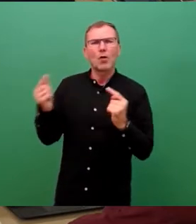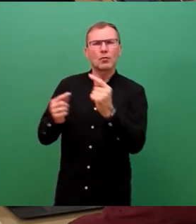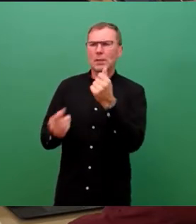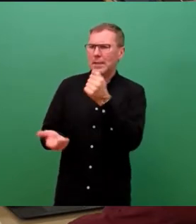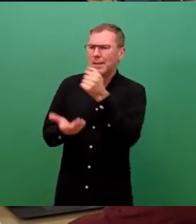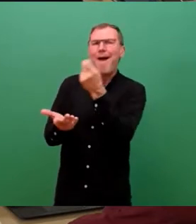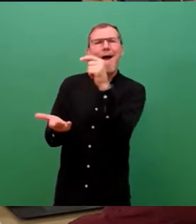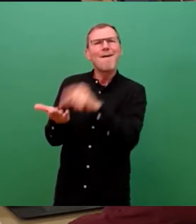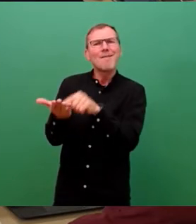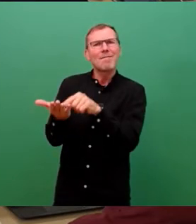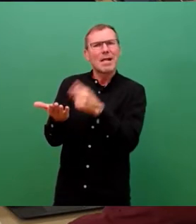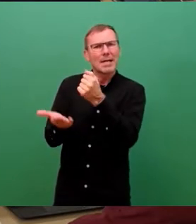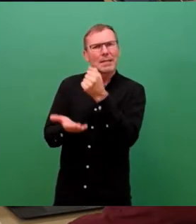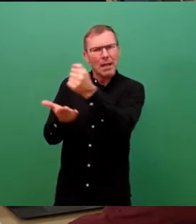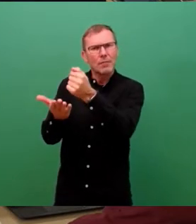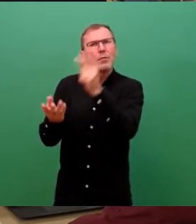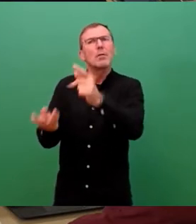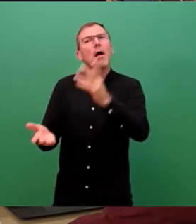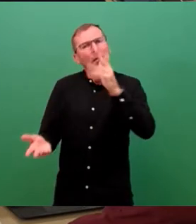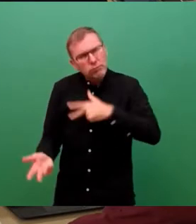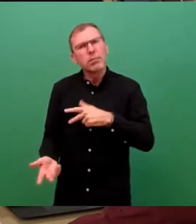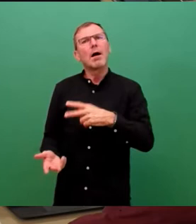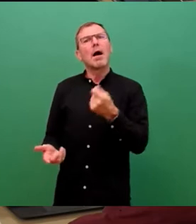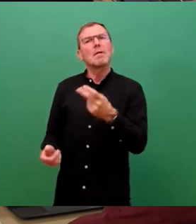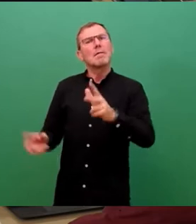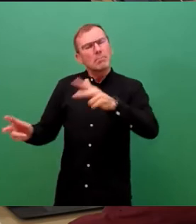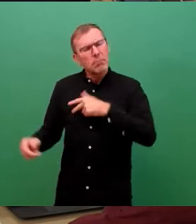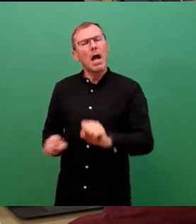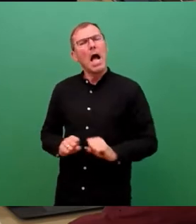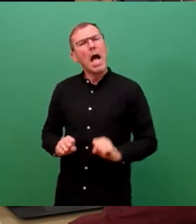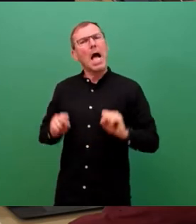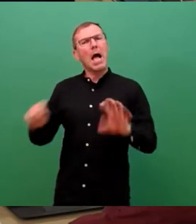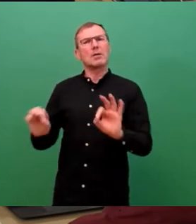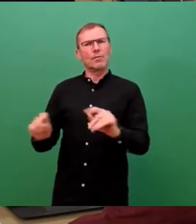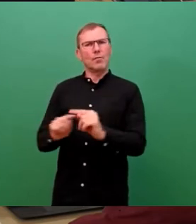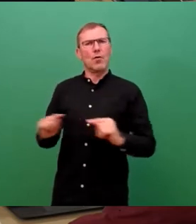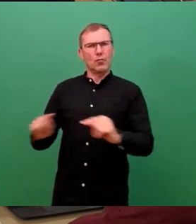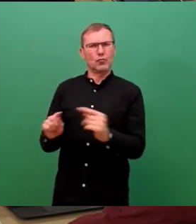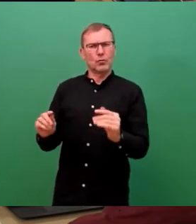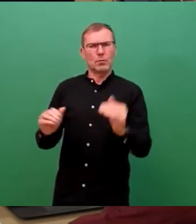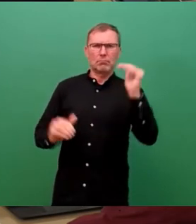wurden und wie viel wurde davon für den Kauf von Grundstücken verwendet?